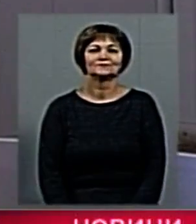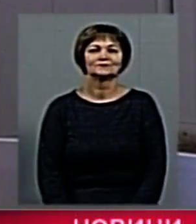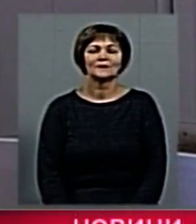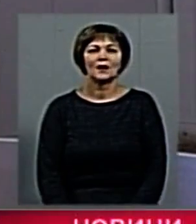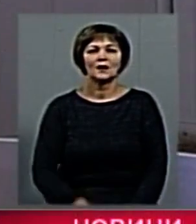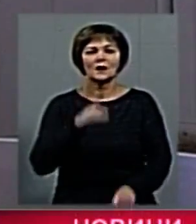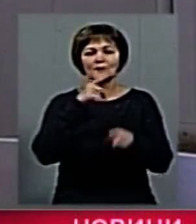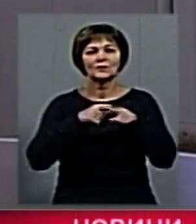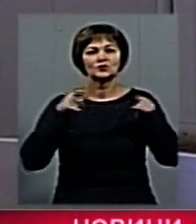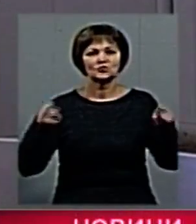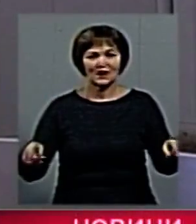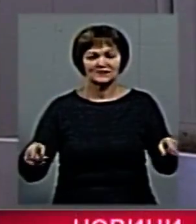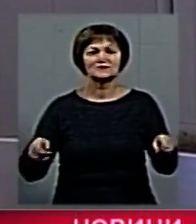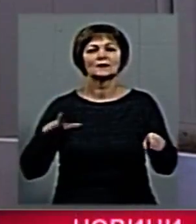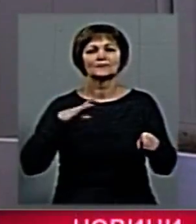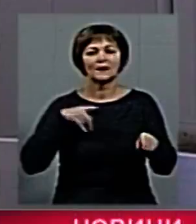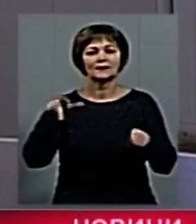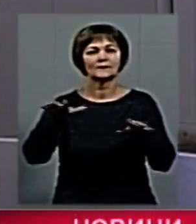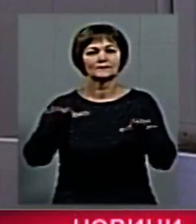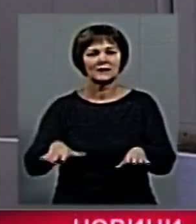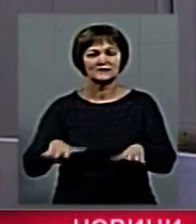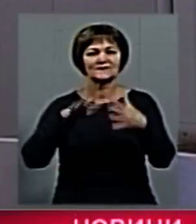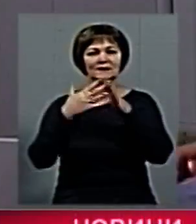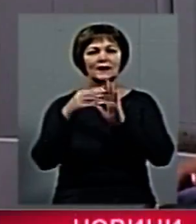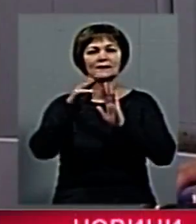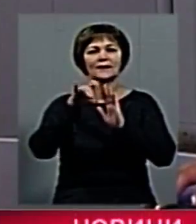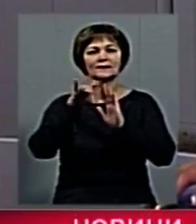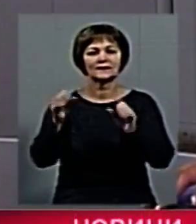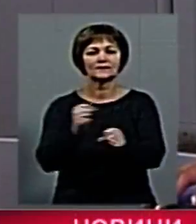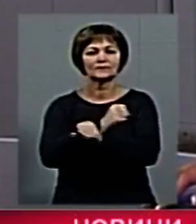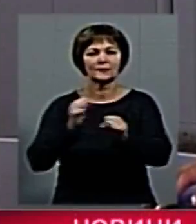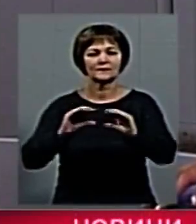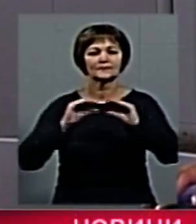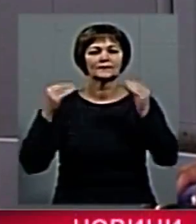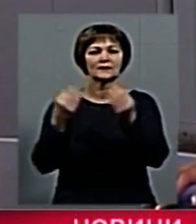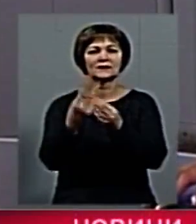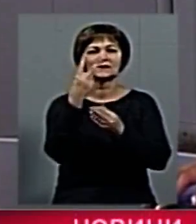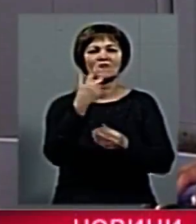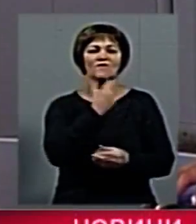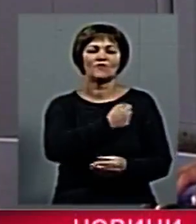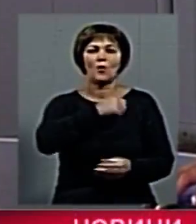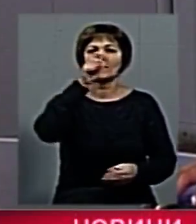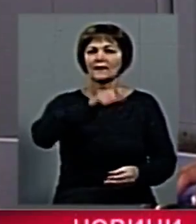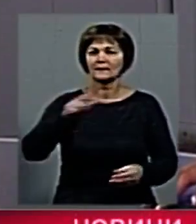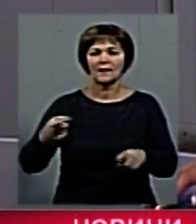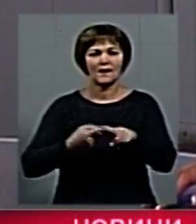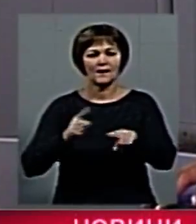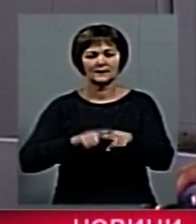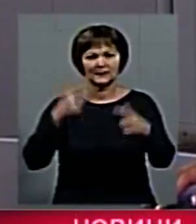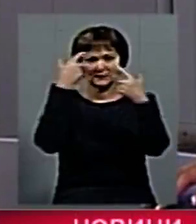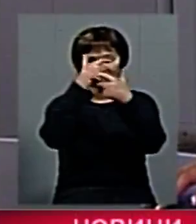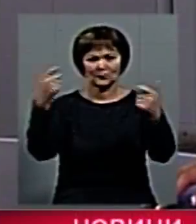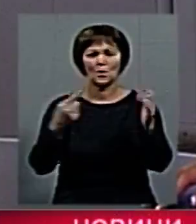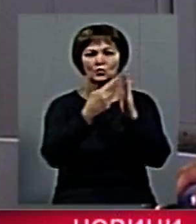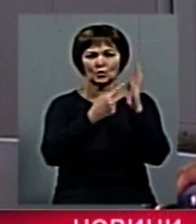Під час детонації мін на полігоні у селі Тетерів, що на Житомирщині, підірвалися двоє військових. Цю інформацію підтвердили у прес-службі